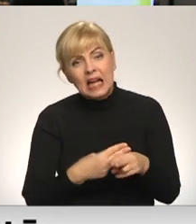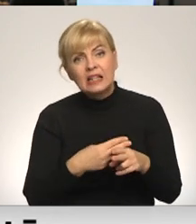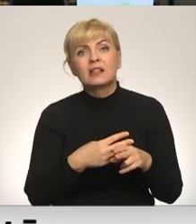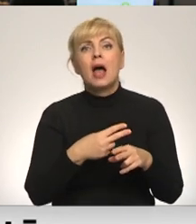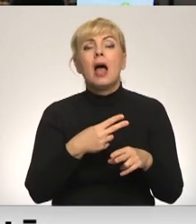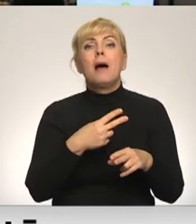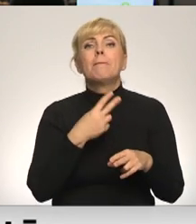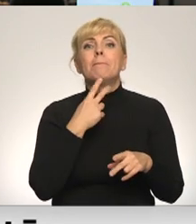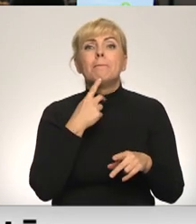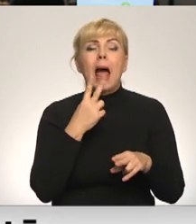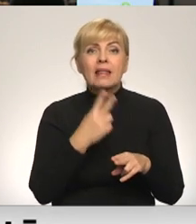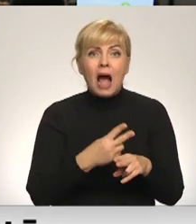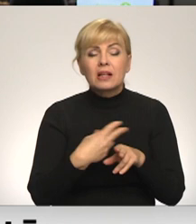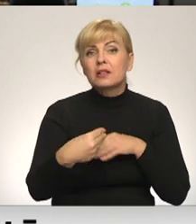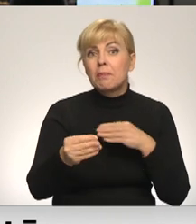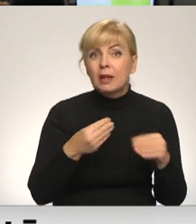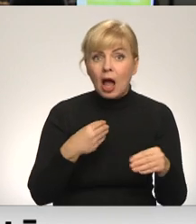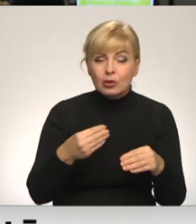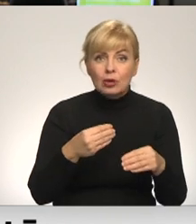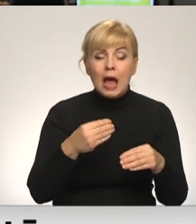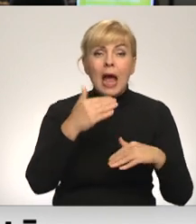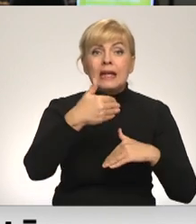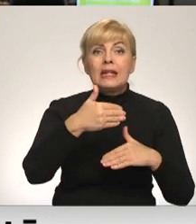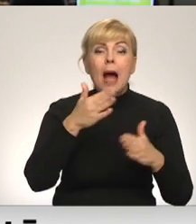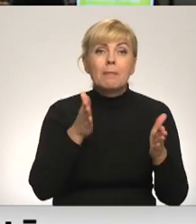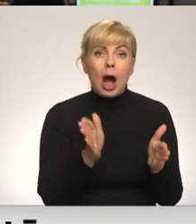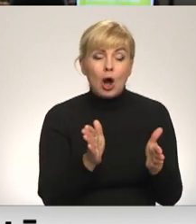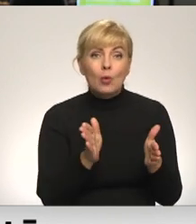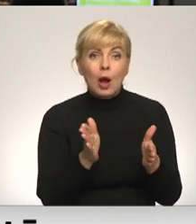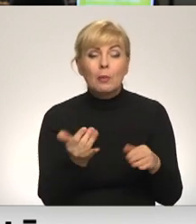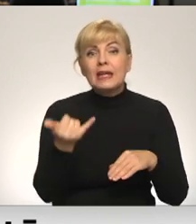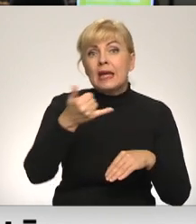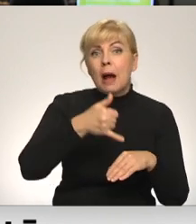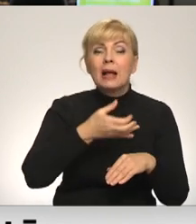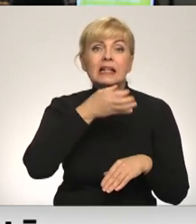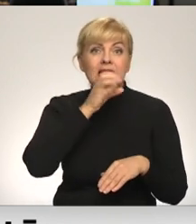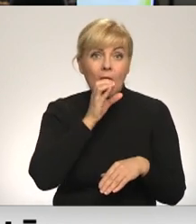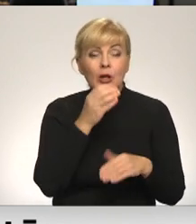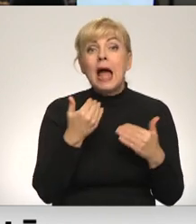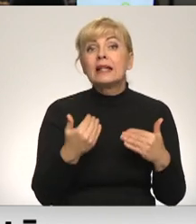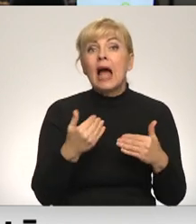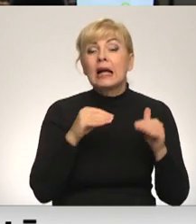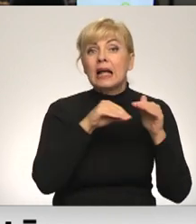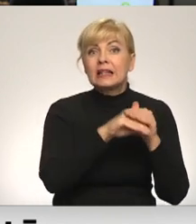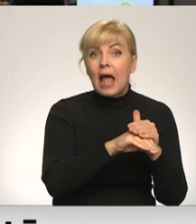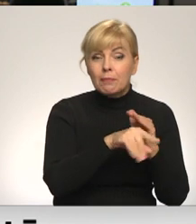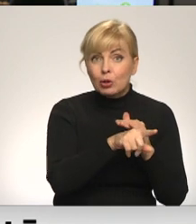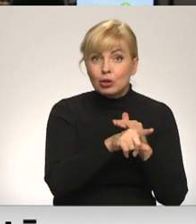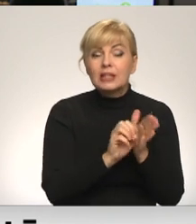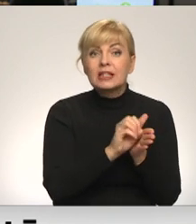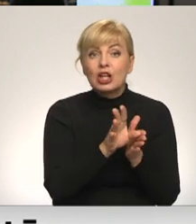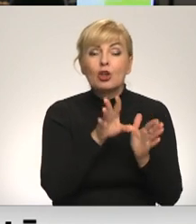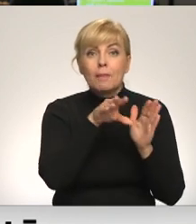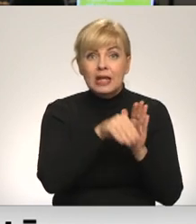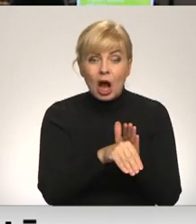un plasmasa vai pet iepakojumis, un tad tajos iepildītie dzērien. Šobrīd depozīta sistēmas tvērumā ir iekļauti